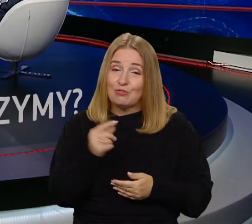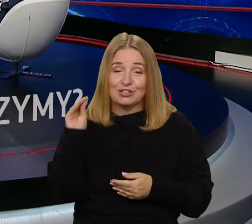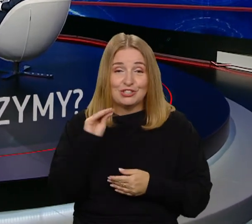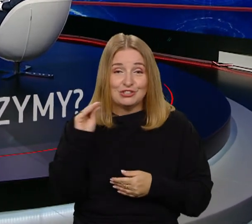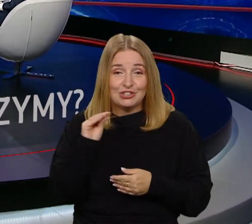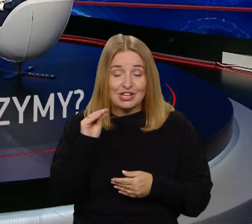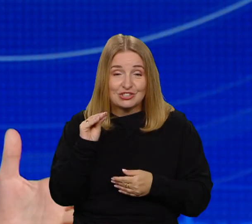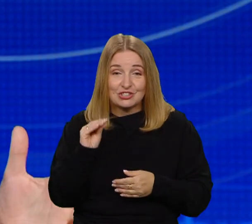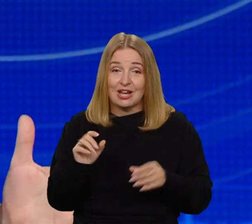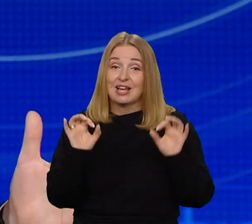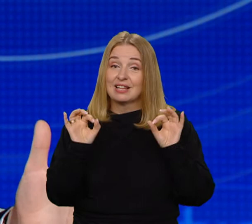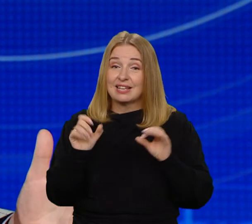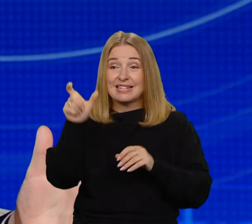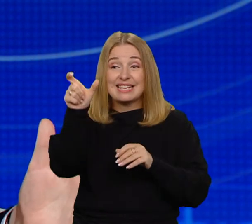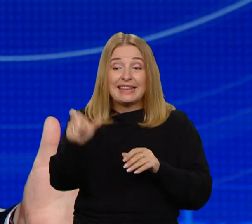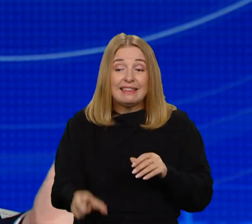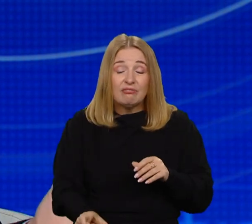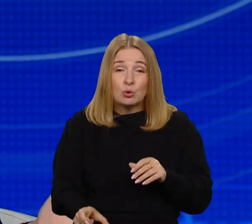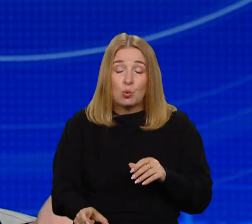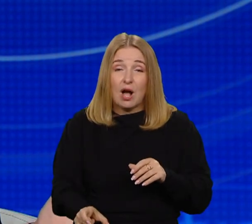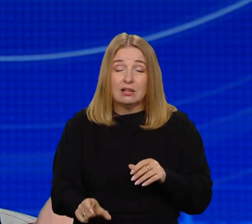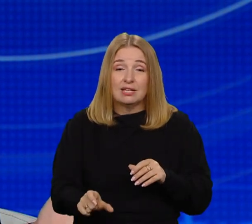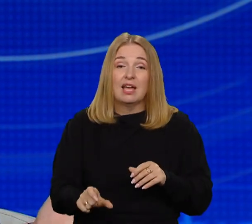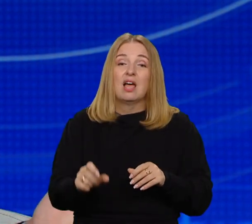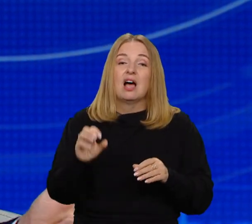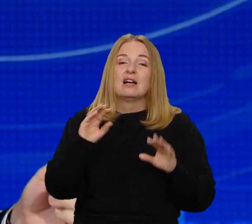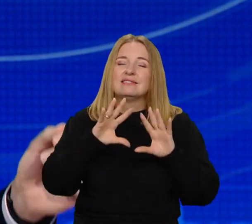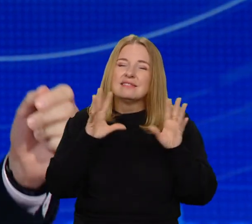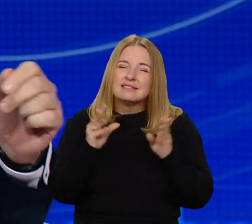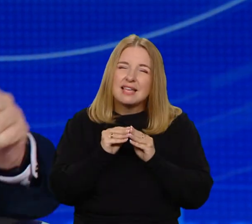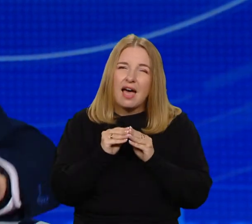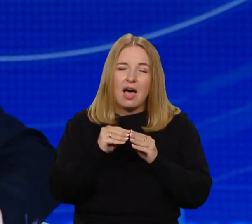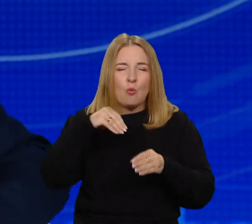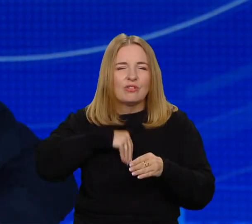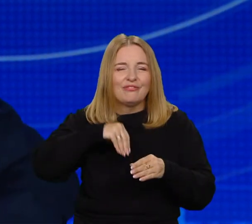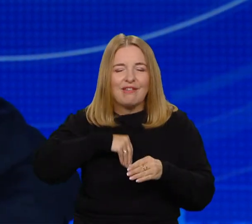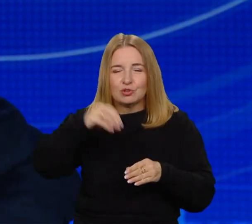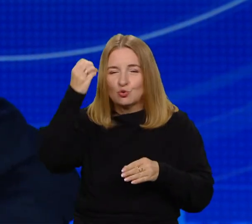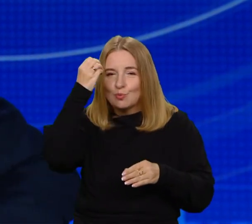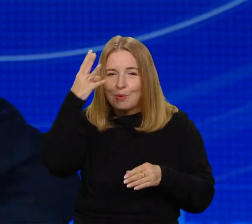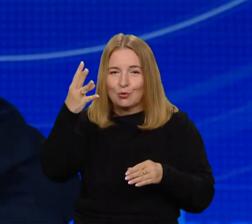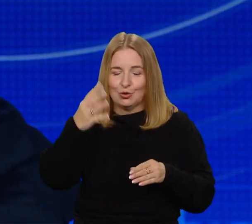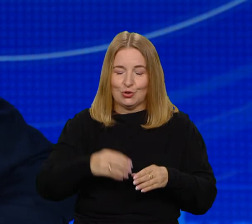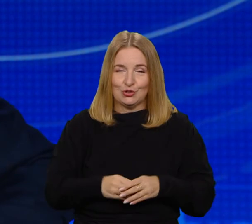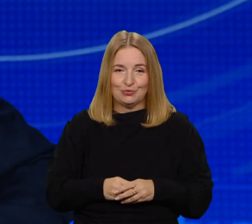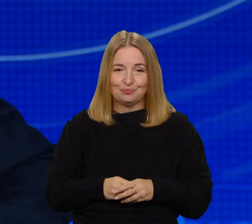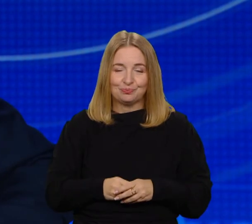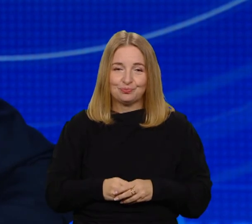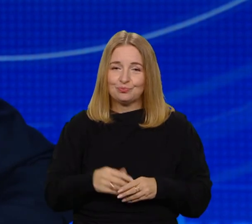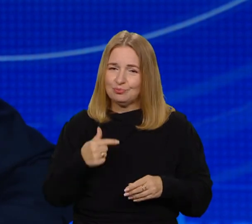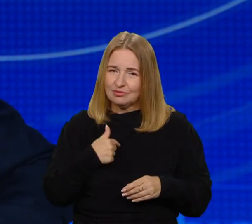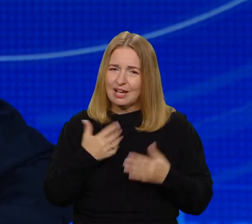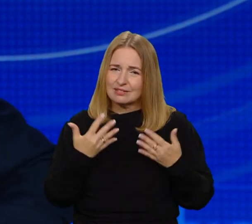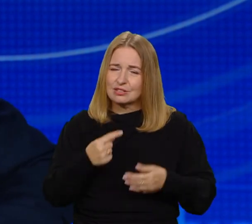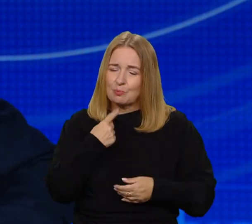indywidualnym kapitałem mądrości. Bo na pewno nam wszystkim to pomogło. A ja muszę tak bardzo szczerze i